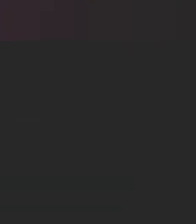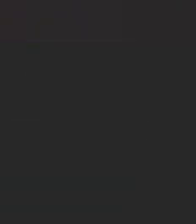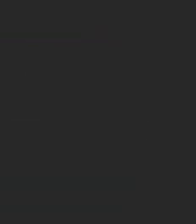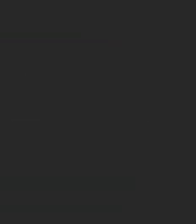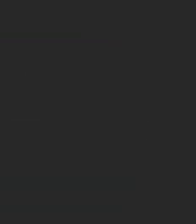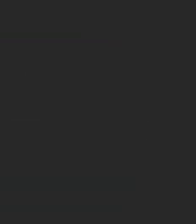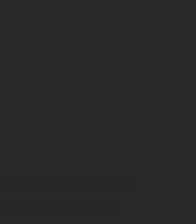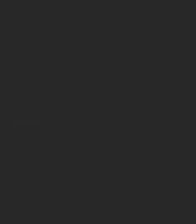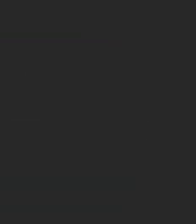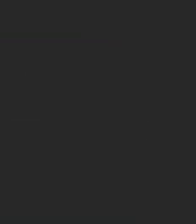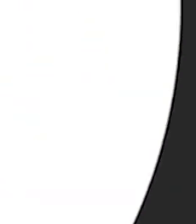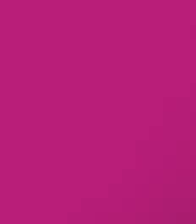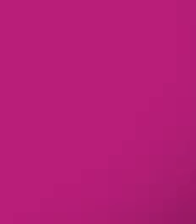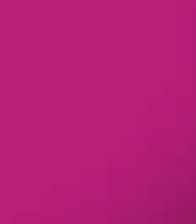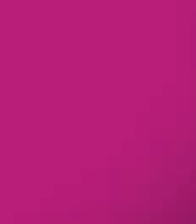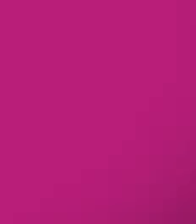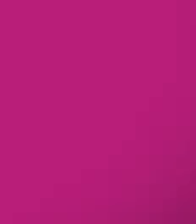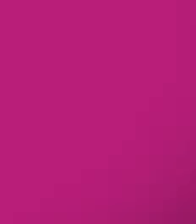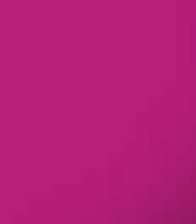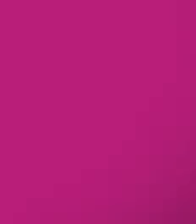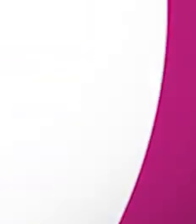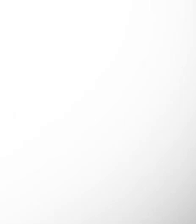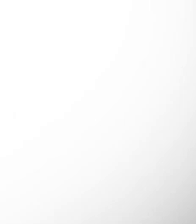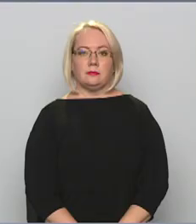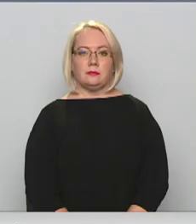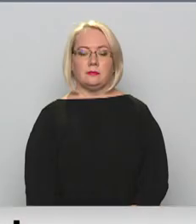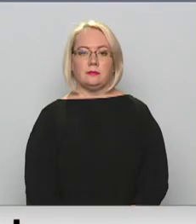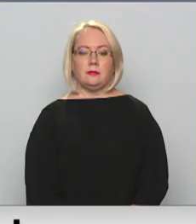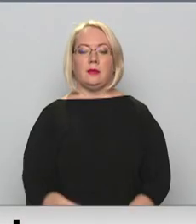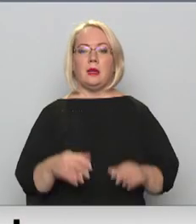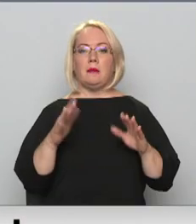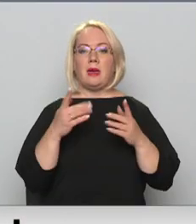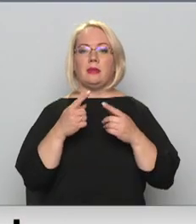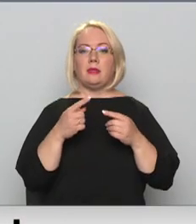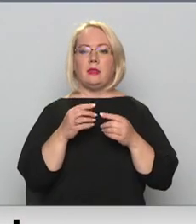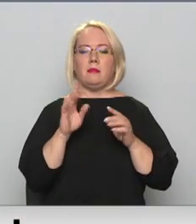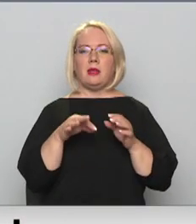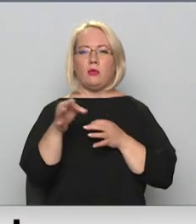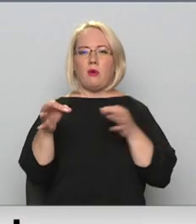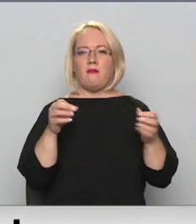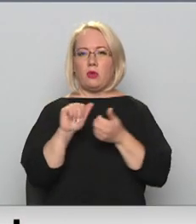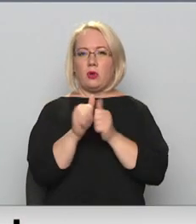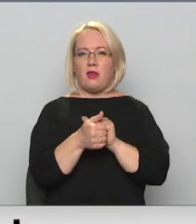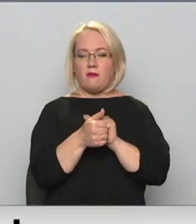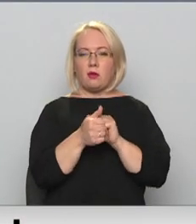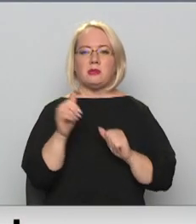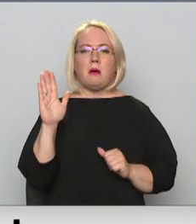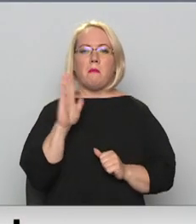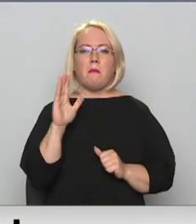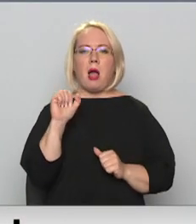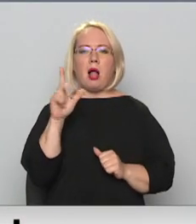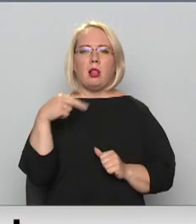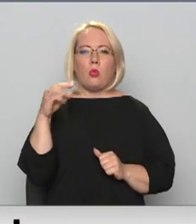Re! Viss ēters ir te! Pēc teritoriālās reformas baldonē dzīvojošajiem